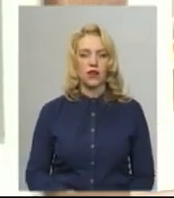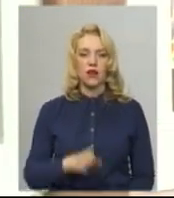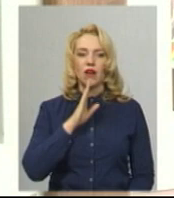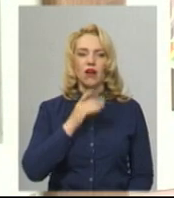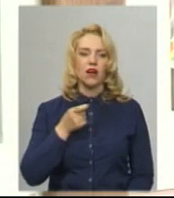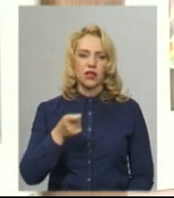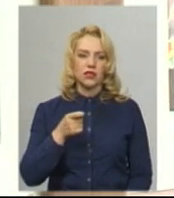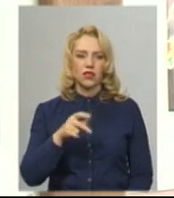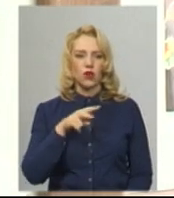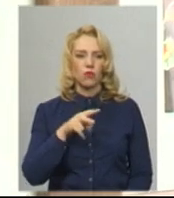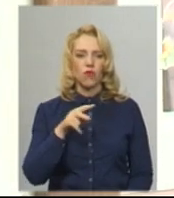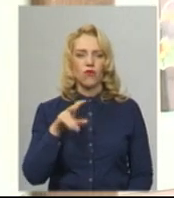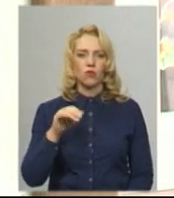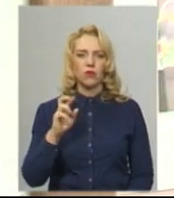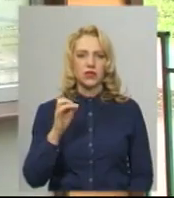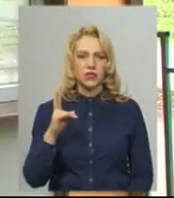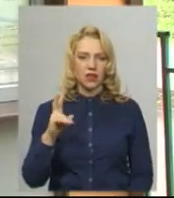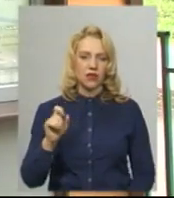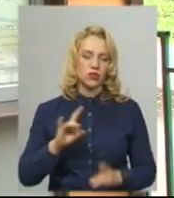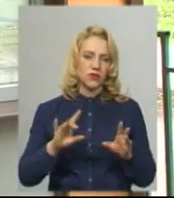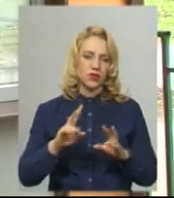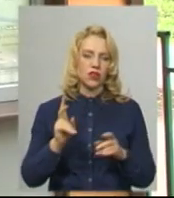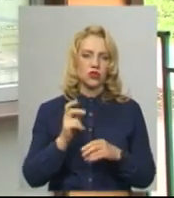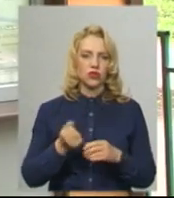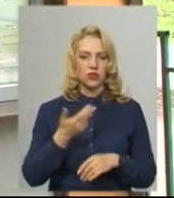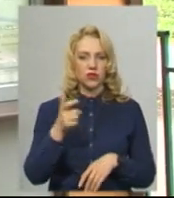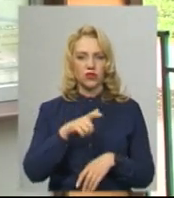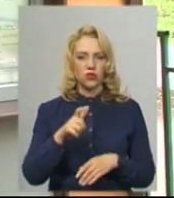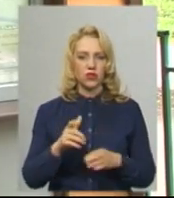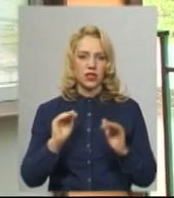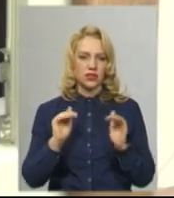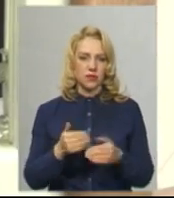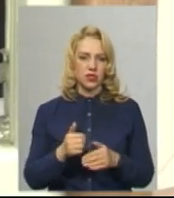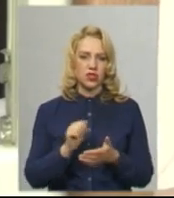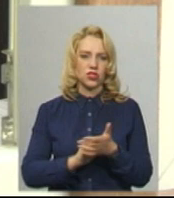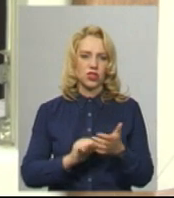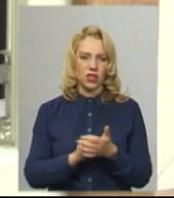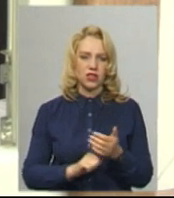зоокуточка Любов Любицька розповідає, що кількість відвідувачів трохи зменшилася через карантин.